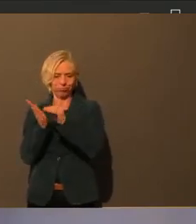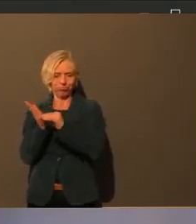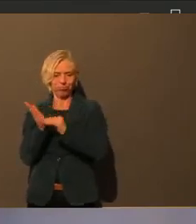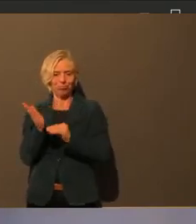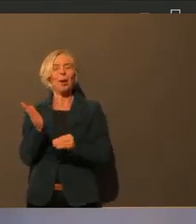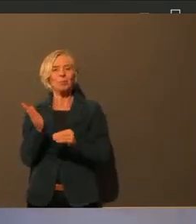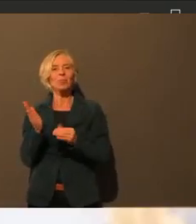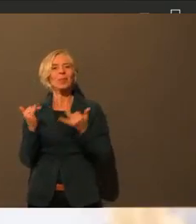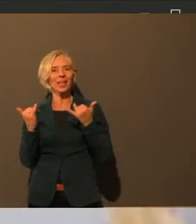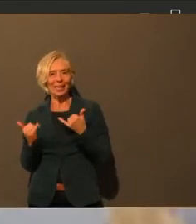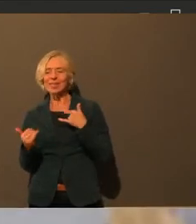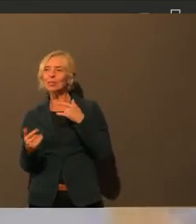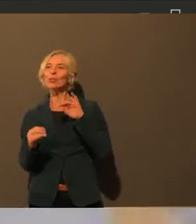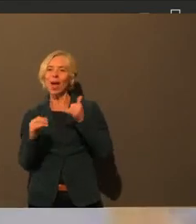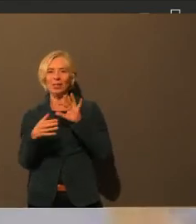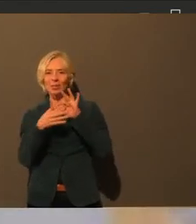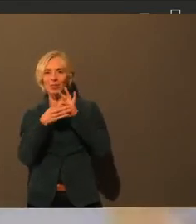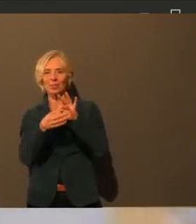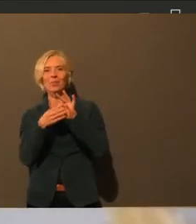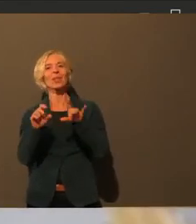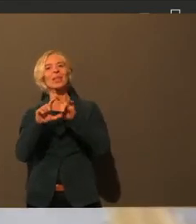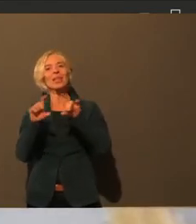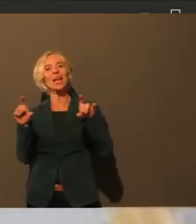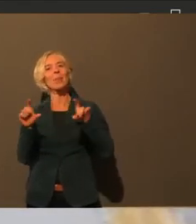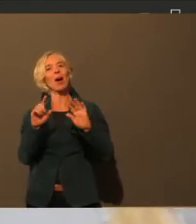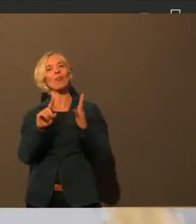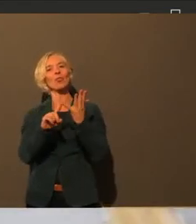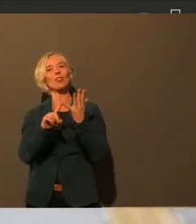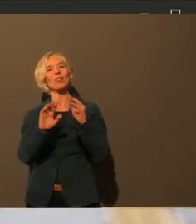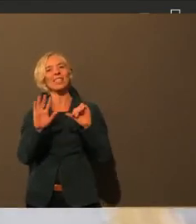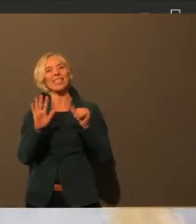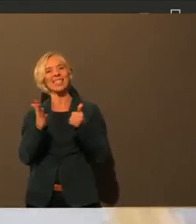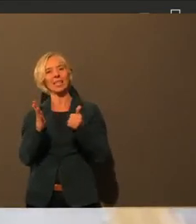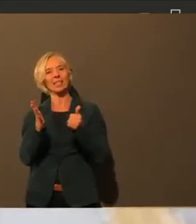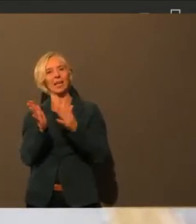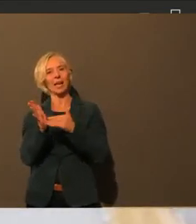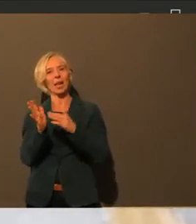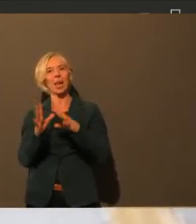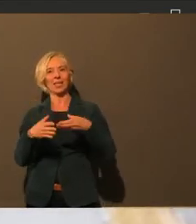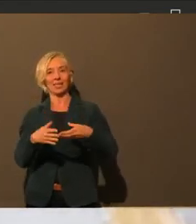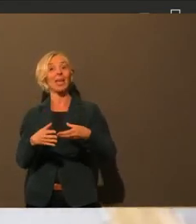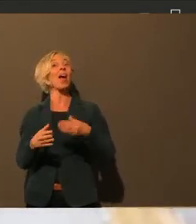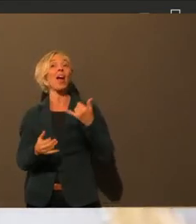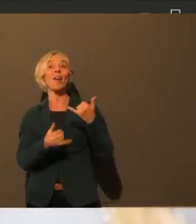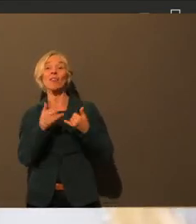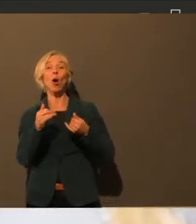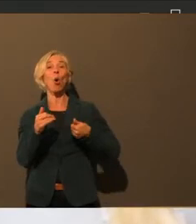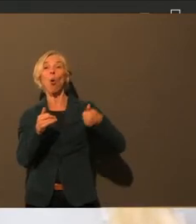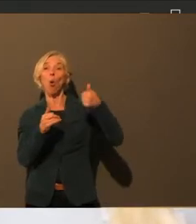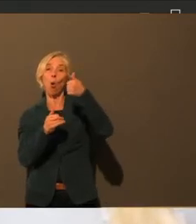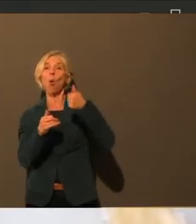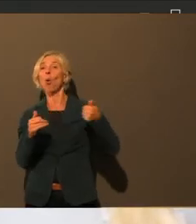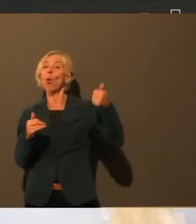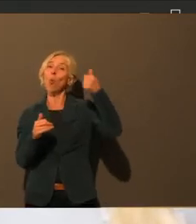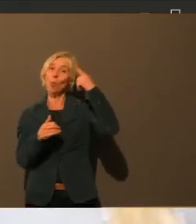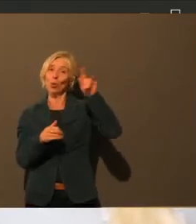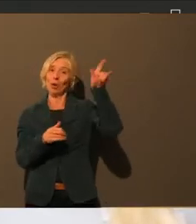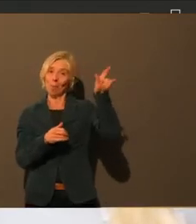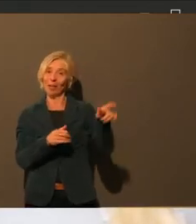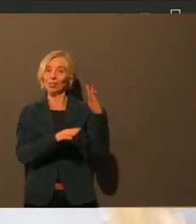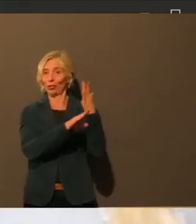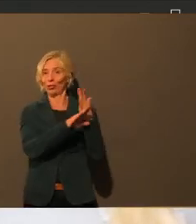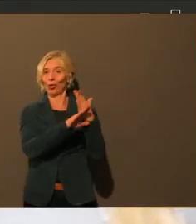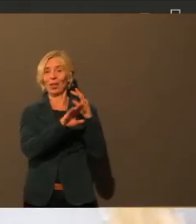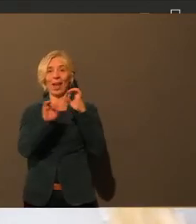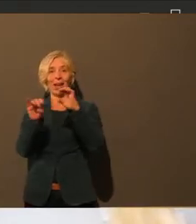fünfte, sechste Jahrgangsstufe, weil das die Oberbürgermeisterin adäquat erklärt hat, woher wir denn in Augsburg kamen und